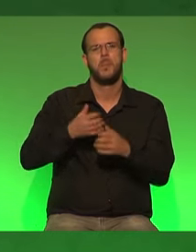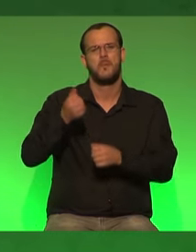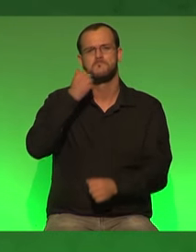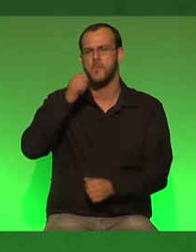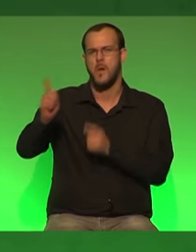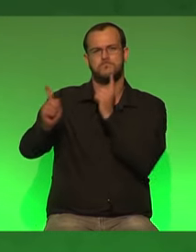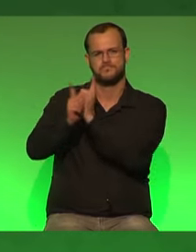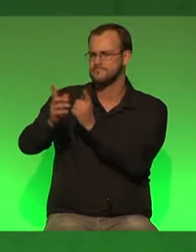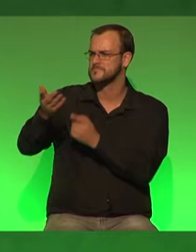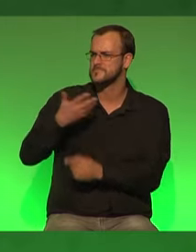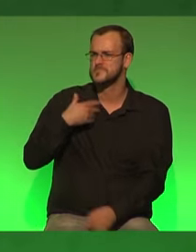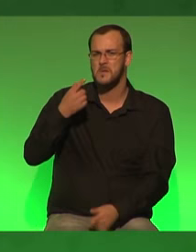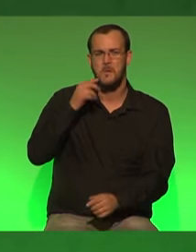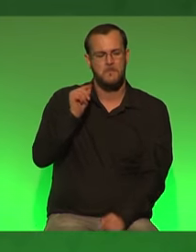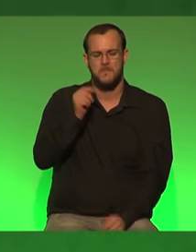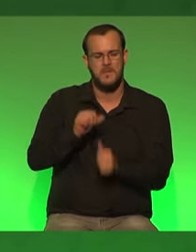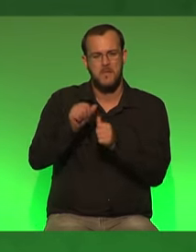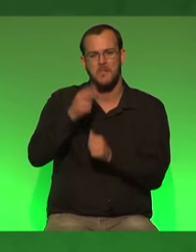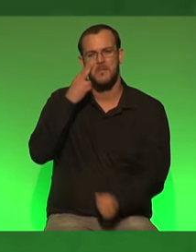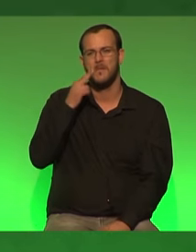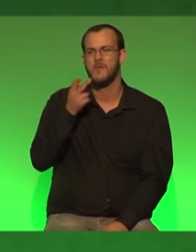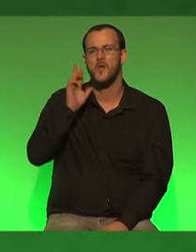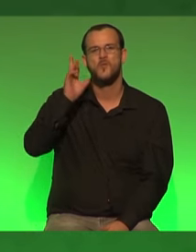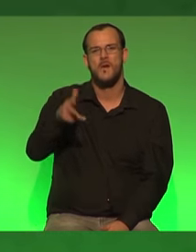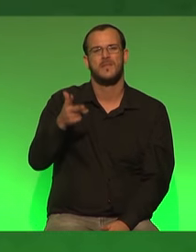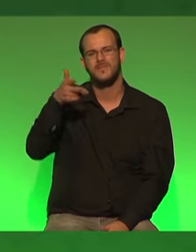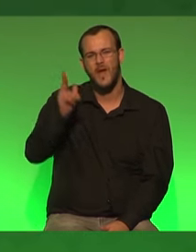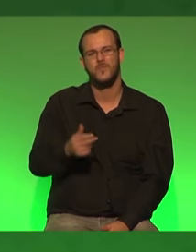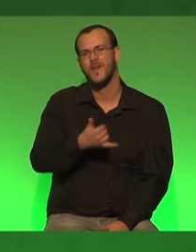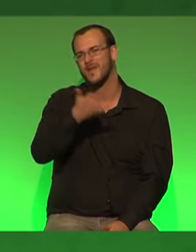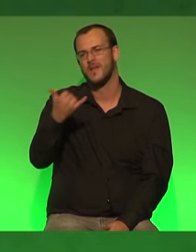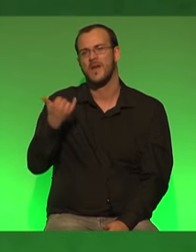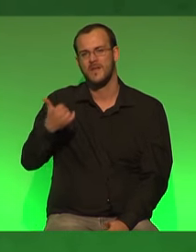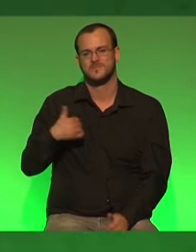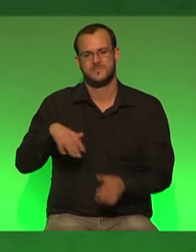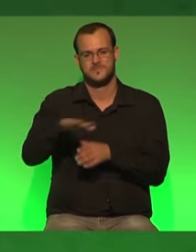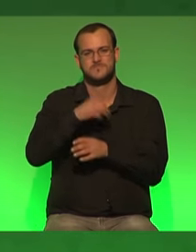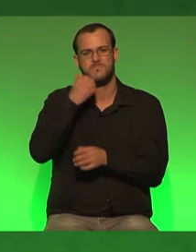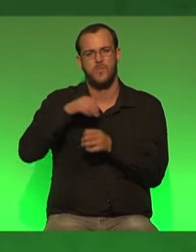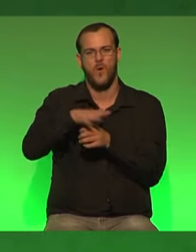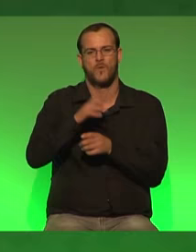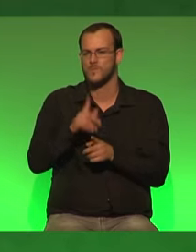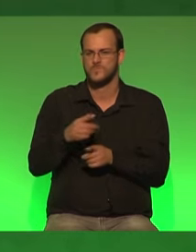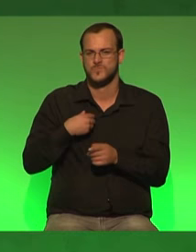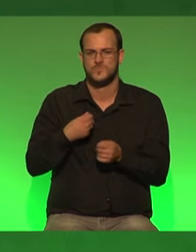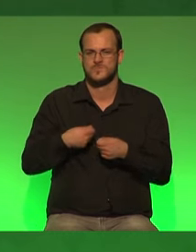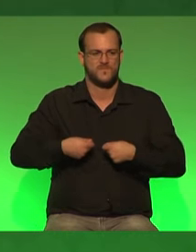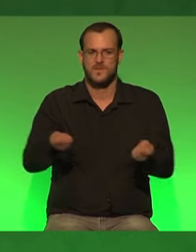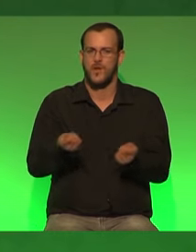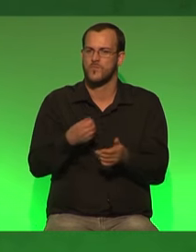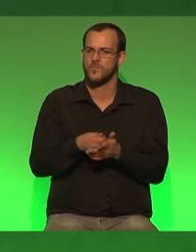und mir erzählte dass er nach 300 jahren sein hof jetzt los werden muss weil er es nicht mehr schafft den